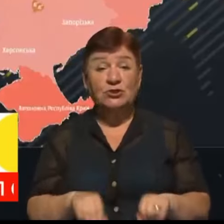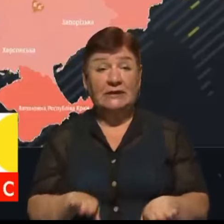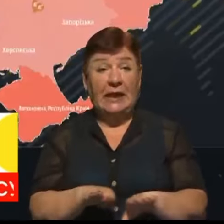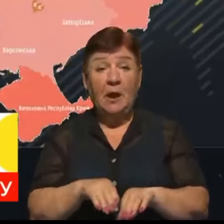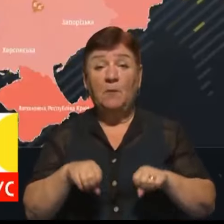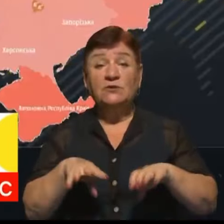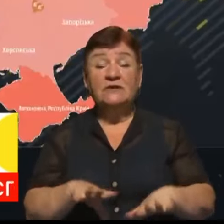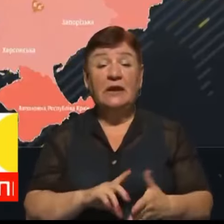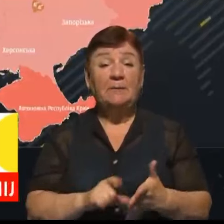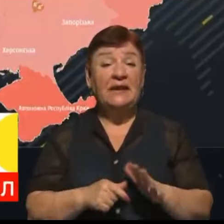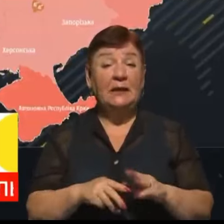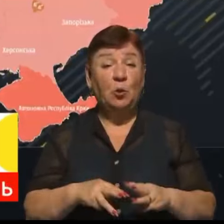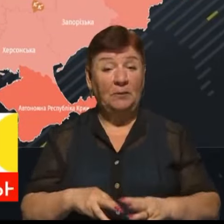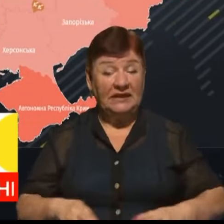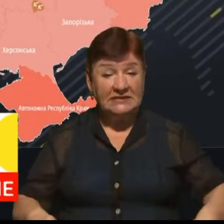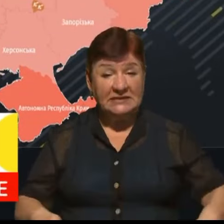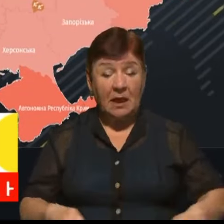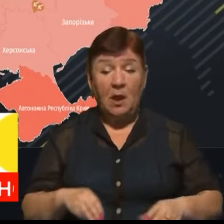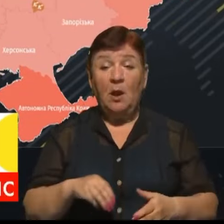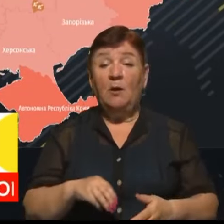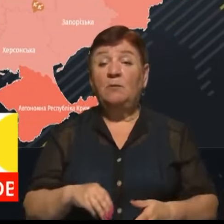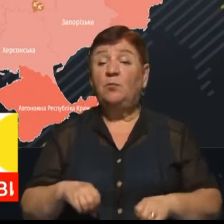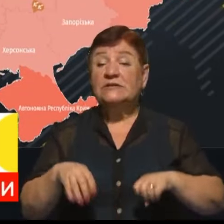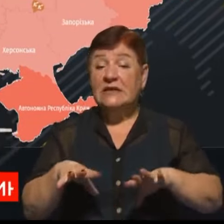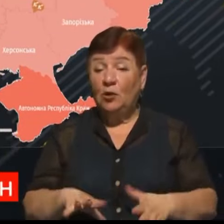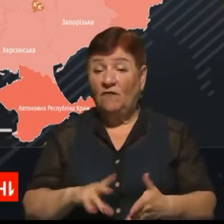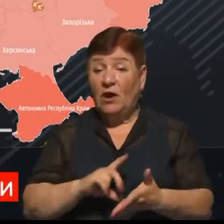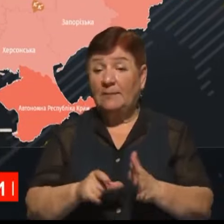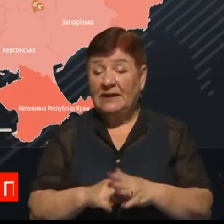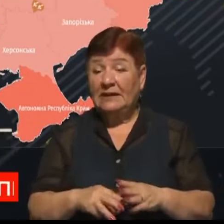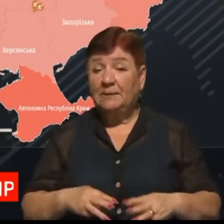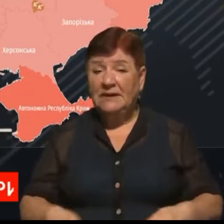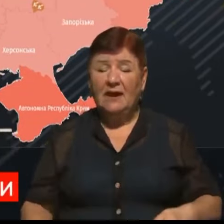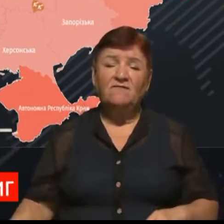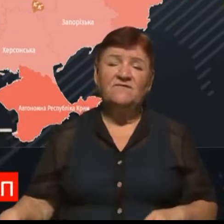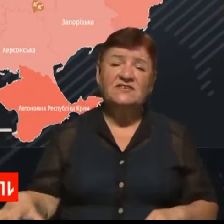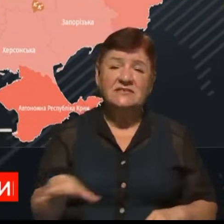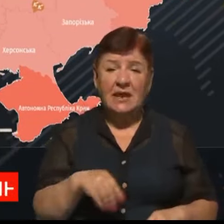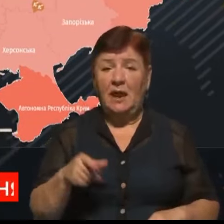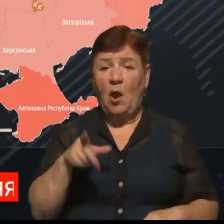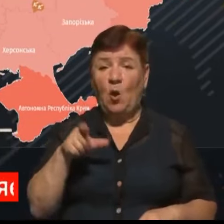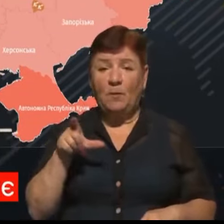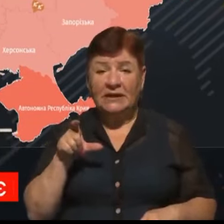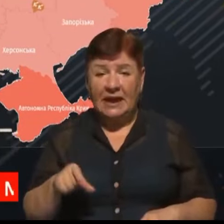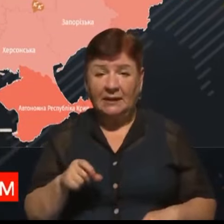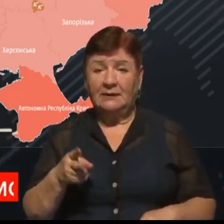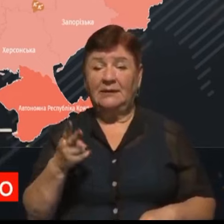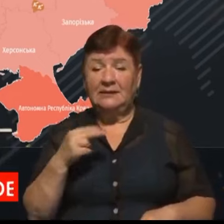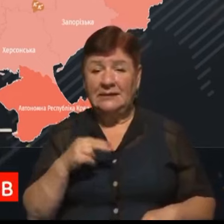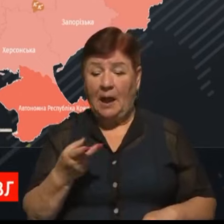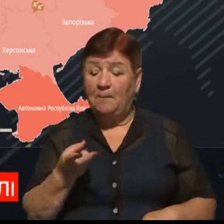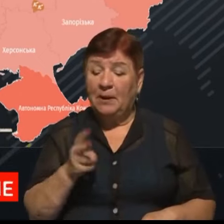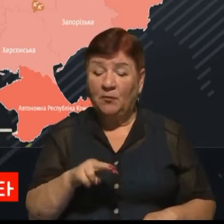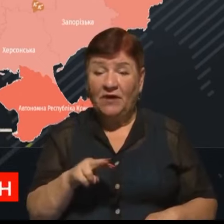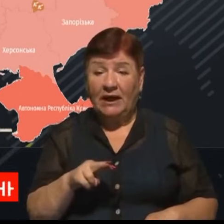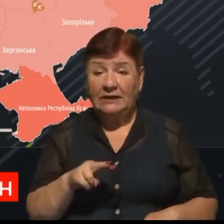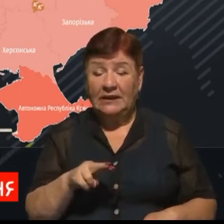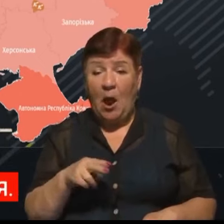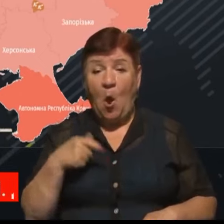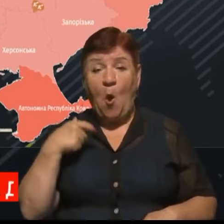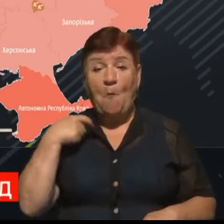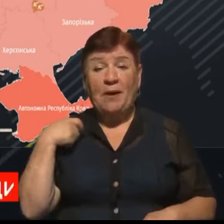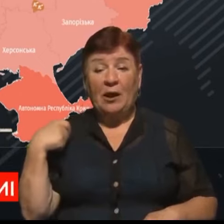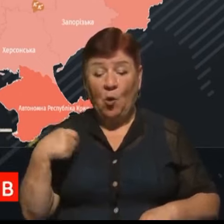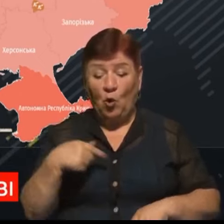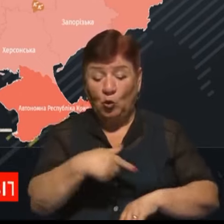постанови Кабінету міністрів. В постанові Кабінету міністрів зазначено, всі громадяни для перебування, наприклад, в прикордонній